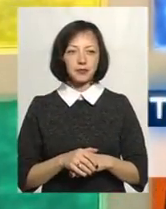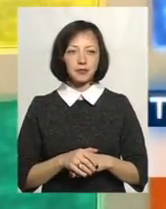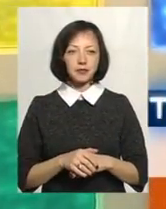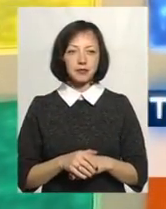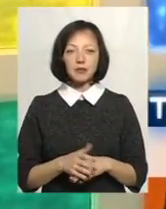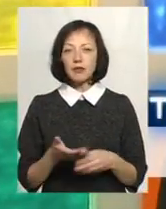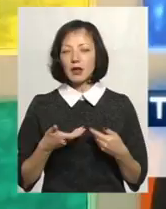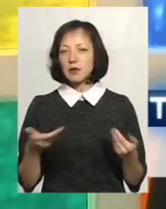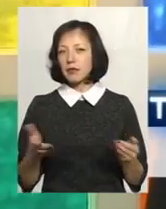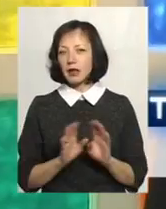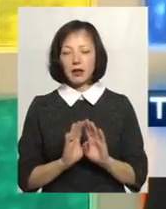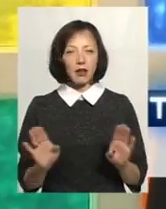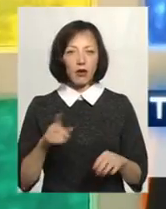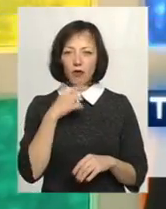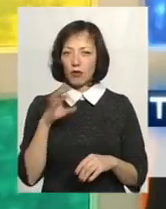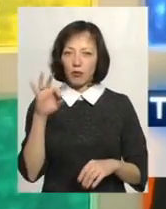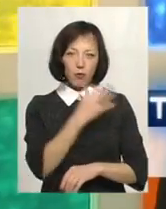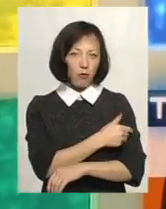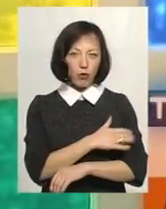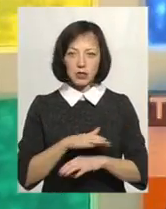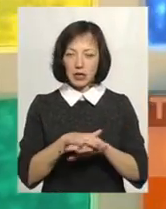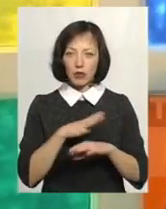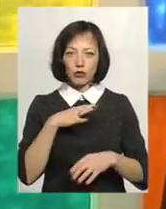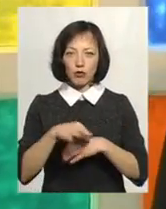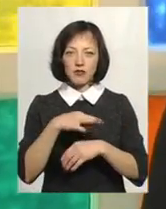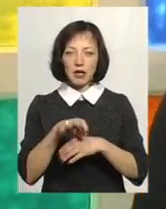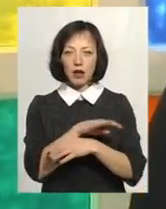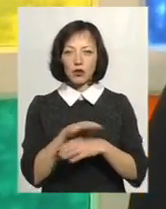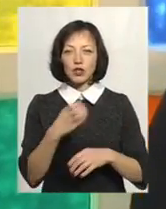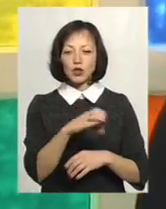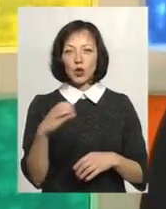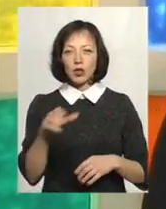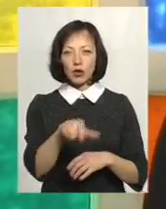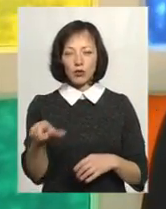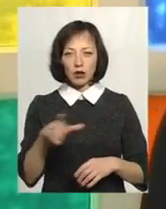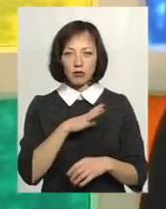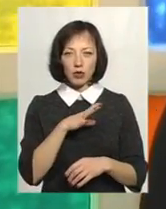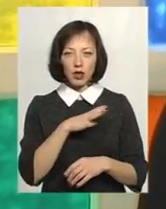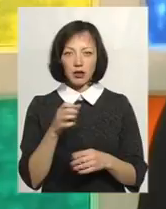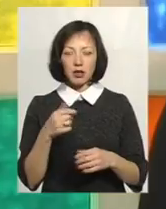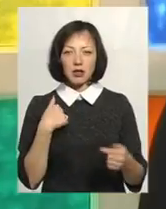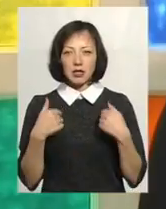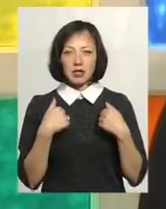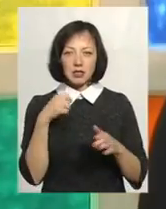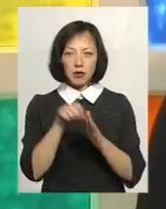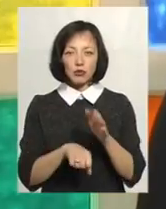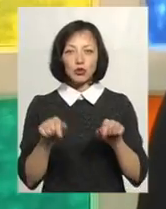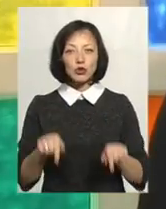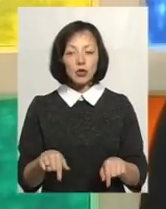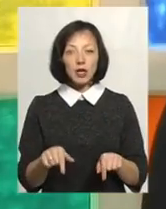Ми не говоримо лише про польський народ, який був закатований, і сотні людей були закатовані тут, і